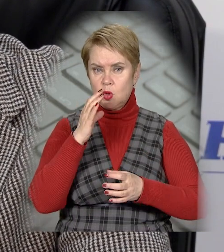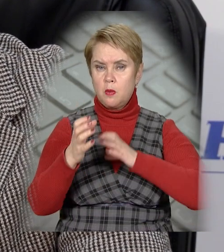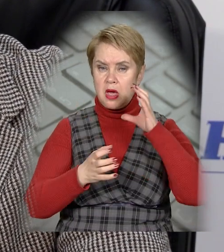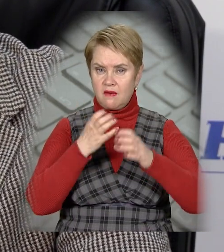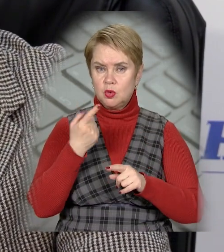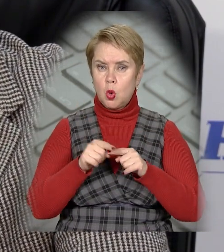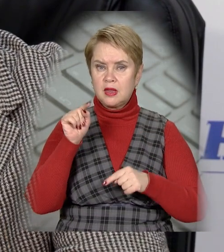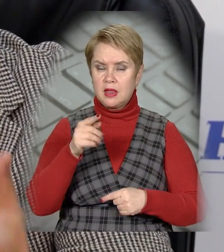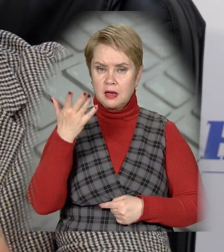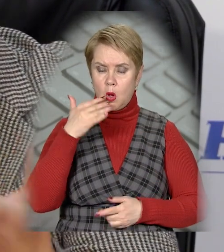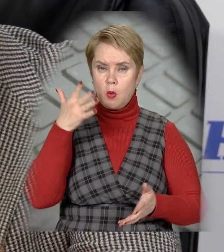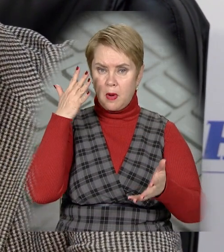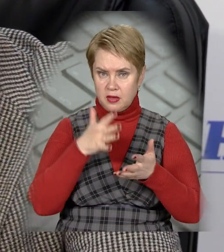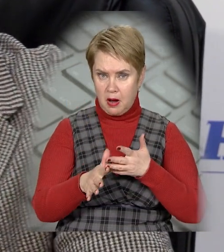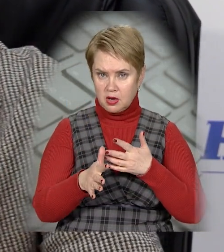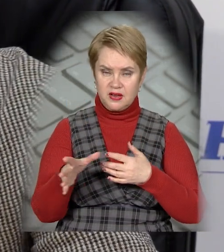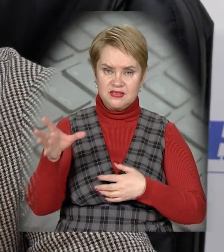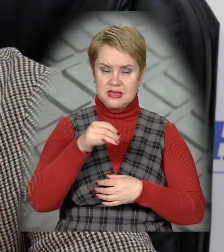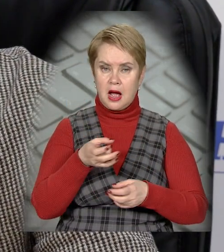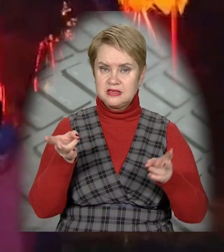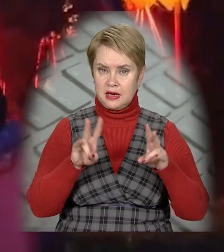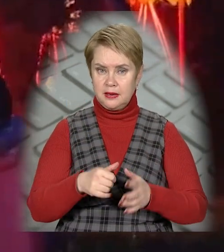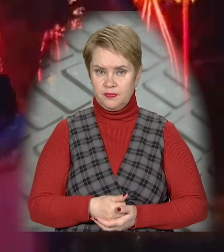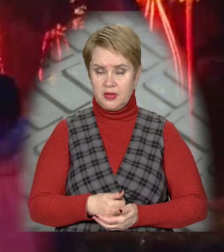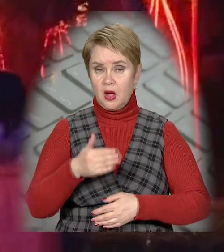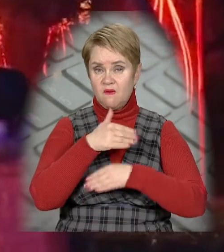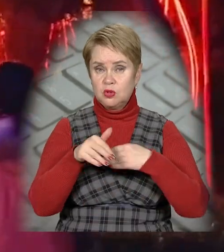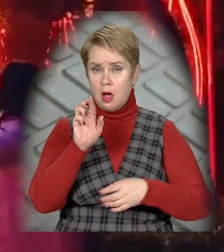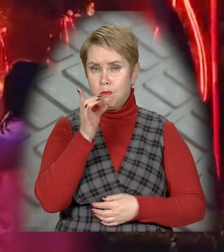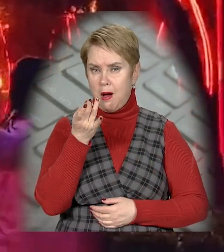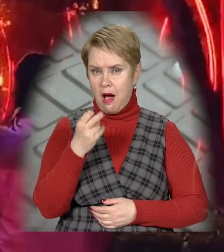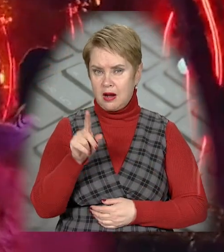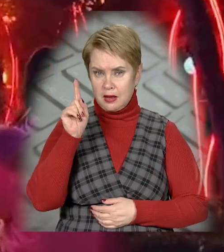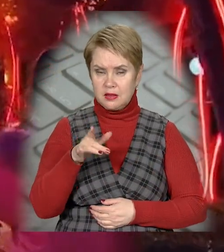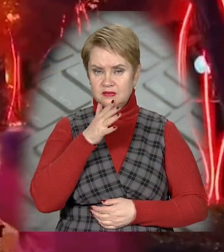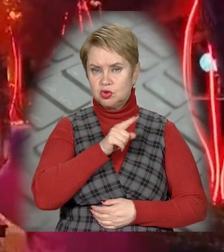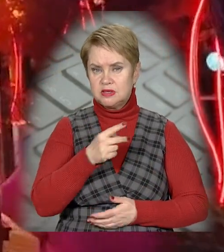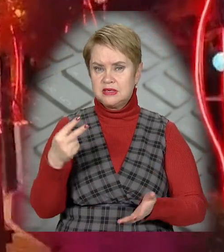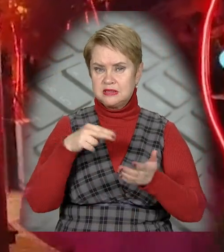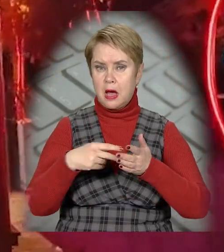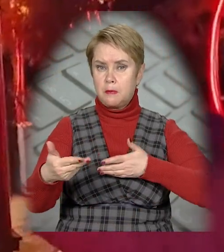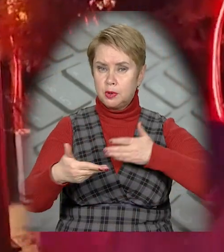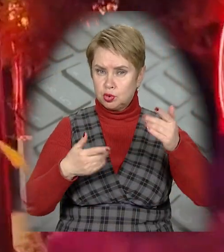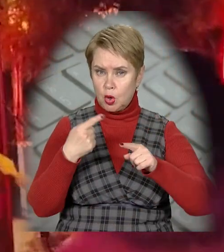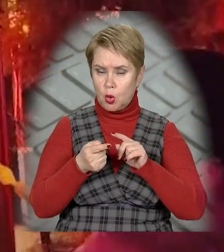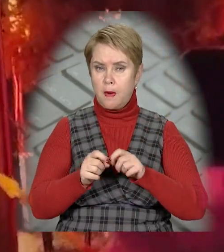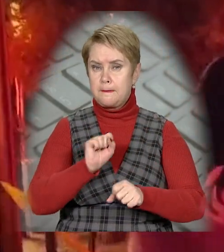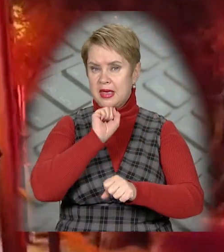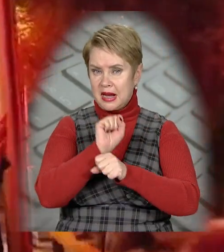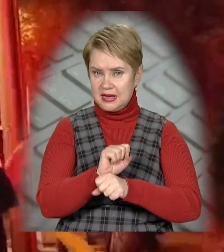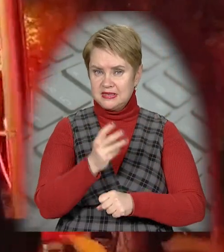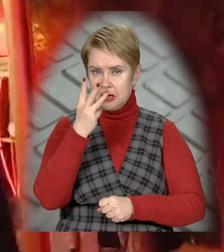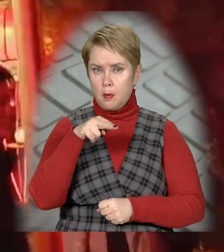історію світову, тільки тоді, коли розумієш всіх інших. Вулиця Барикадна навіть тимчасово стане пішохідною. Її